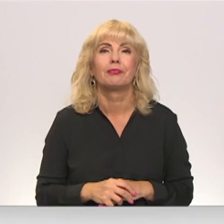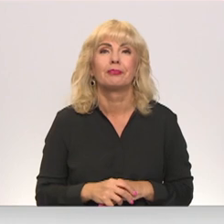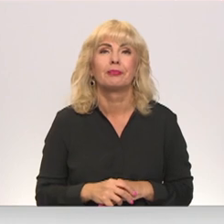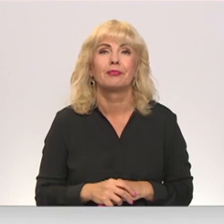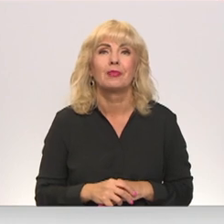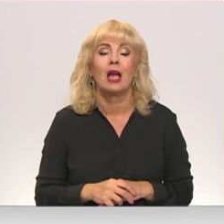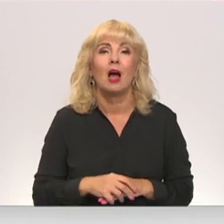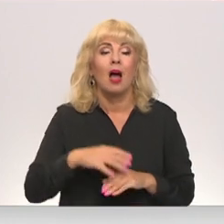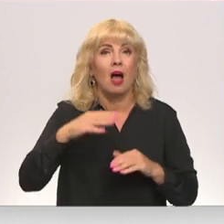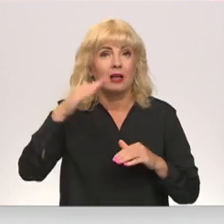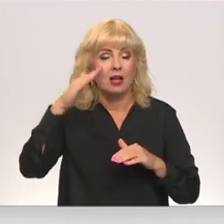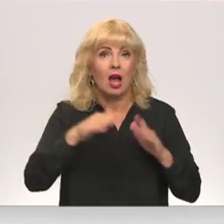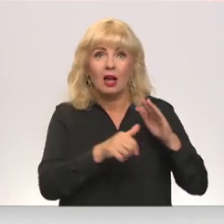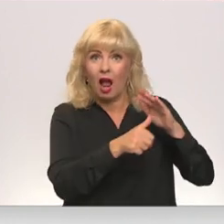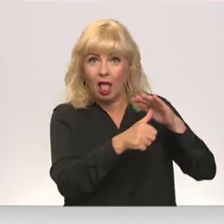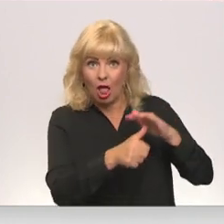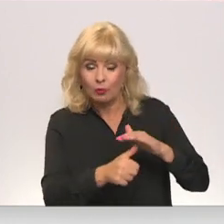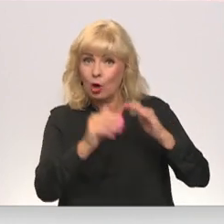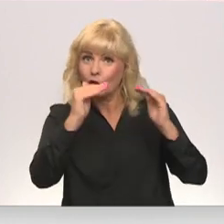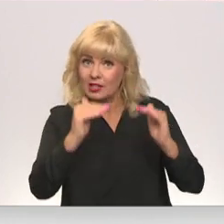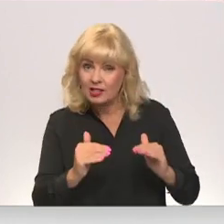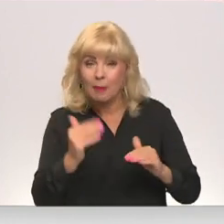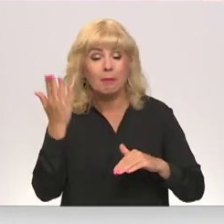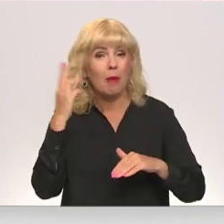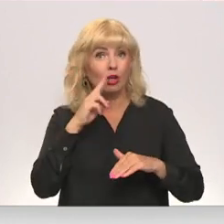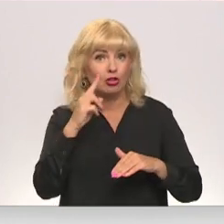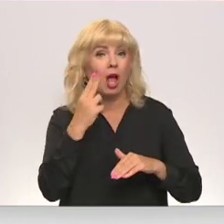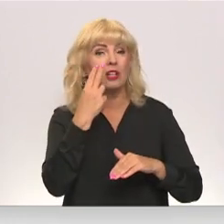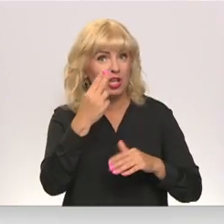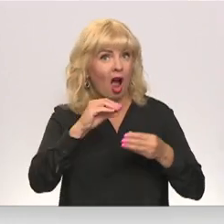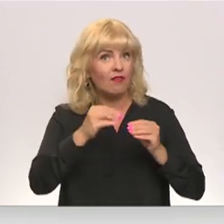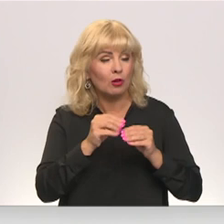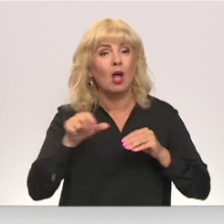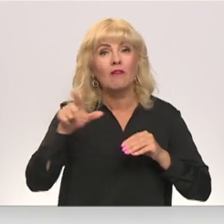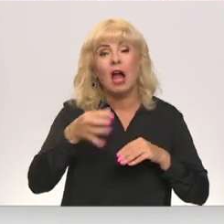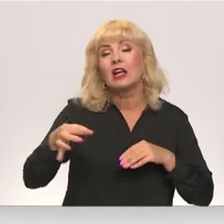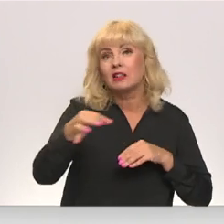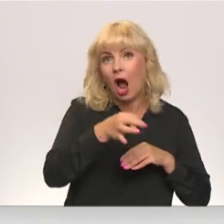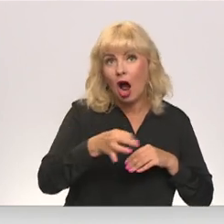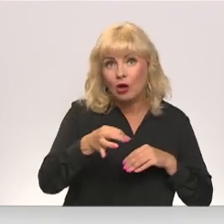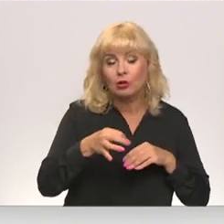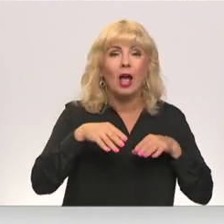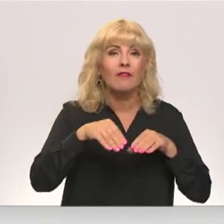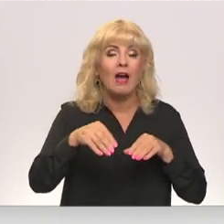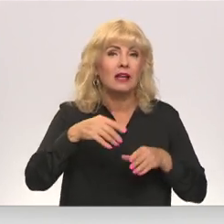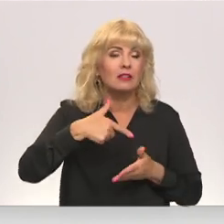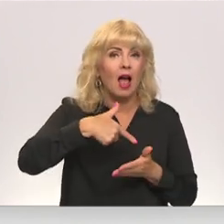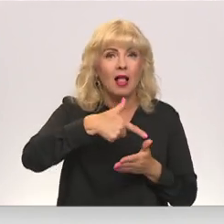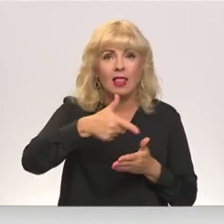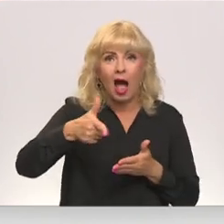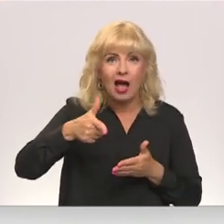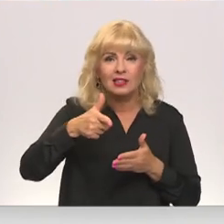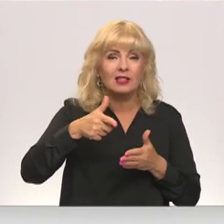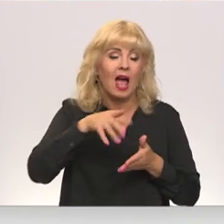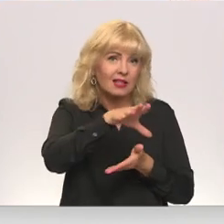Zemu lidojošais helikopters, kas aizvadītajās nedēļās manīts virs vairākiem Rīgas mikrorajoniem veicis lāzeres skanēšanas darbus, lai